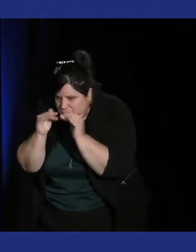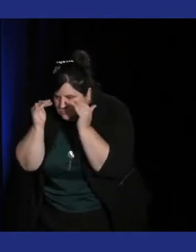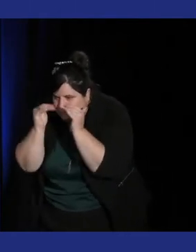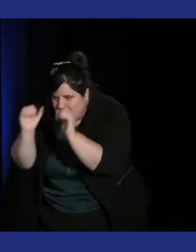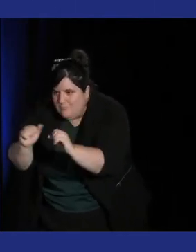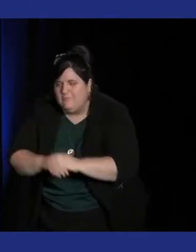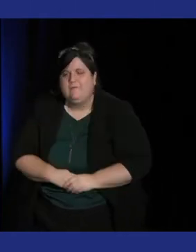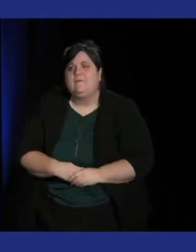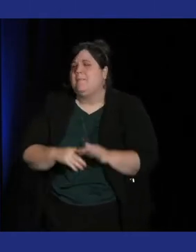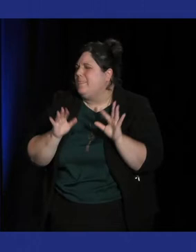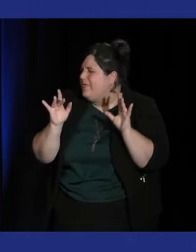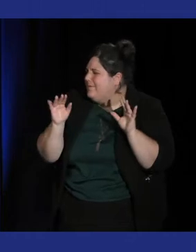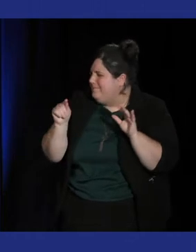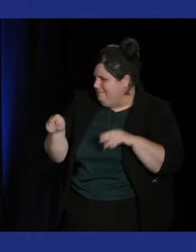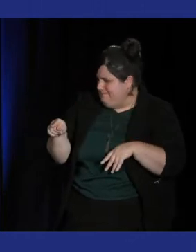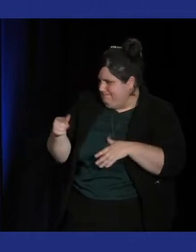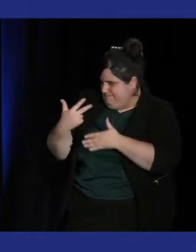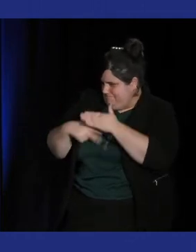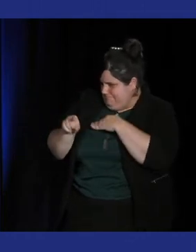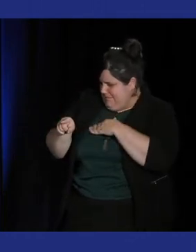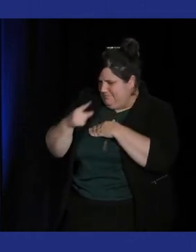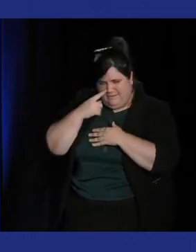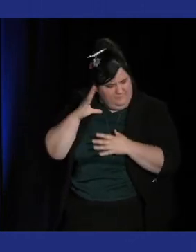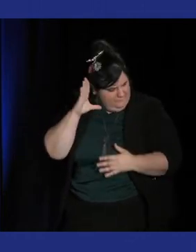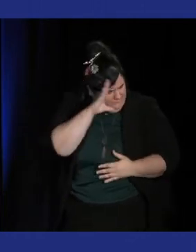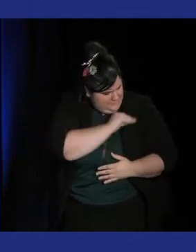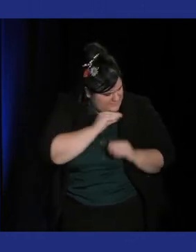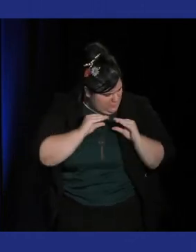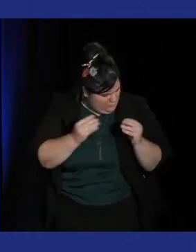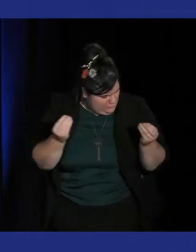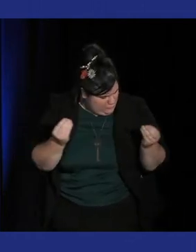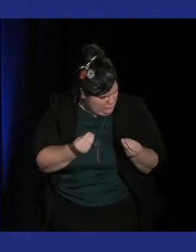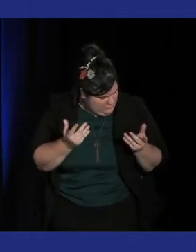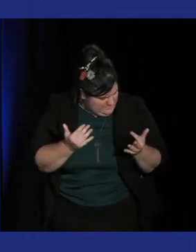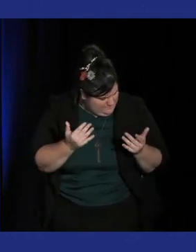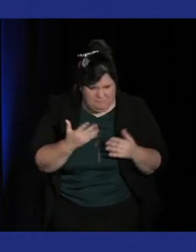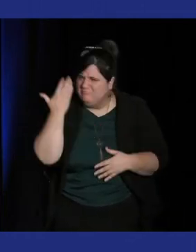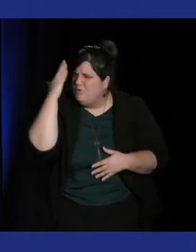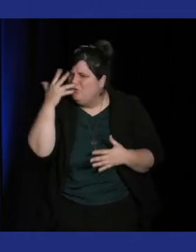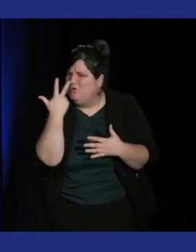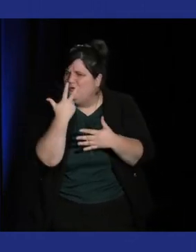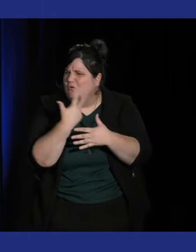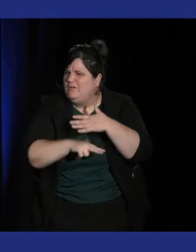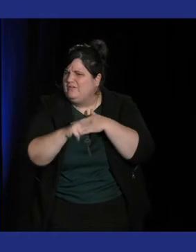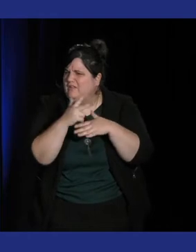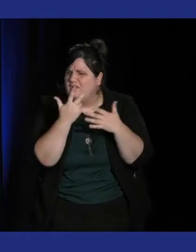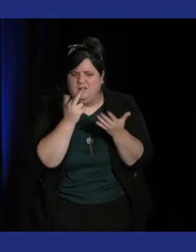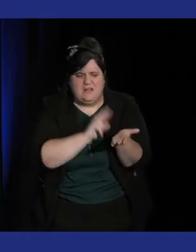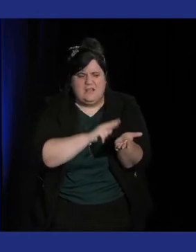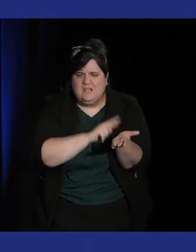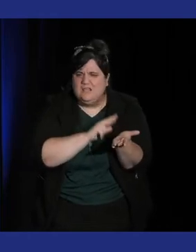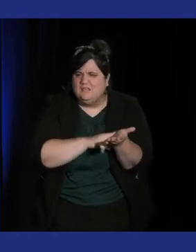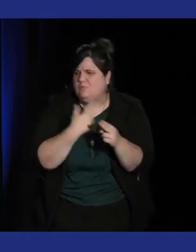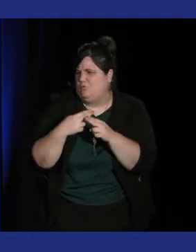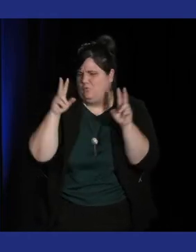retrouvé, alors je sais plus sur quel support c'est sorti mais je sais qu'il y a d'autres jeux de rythme, s Space Channel qui avait cette